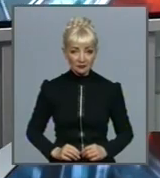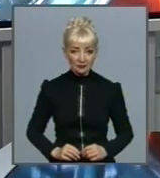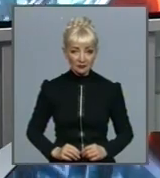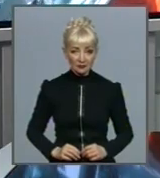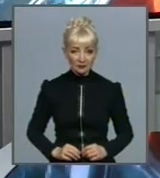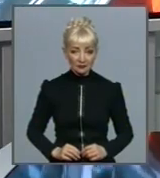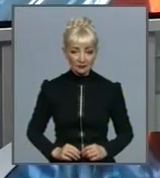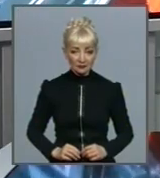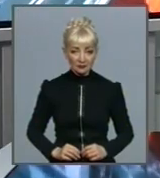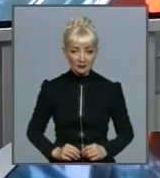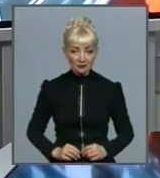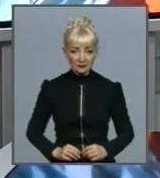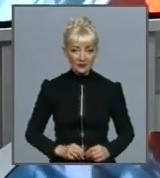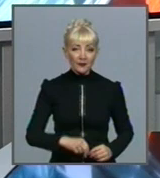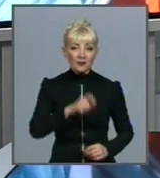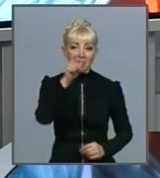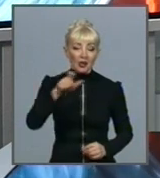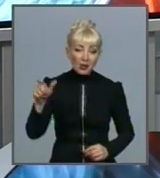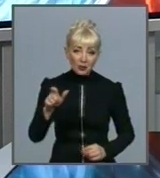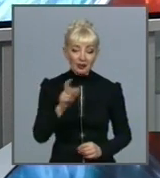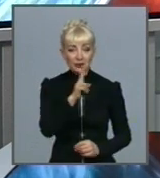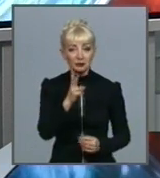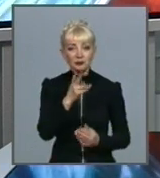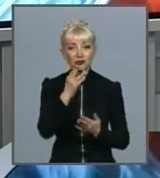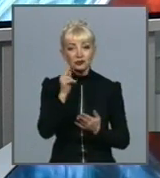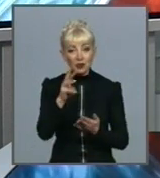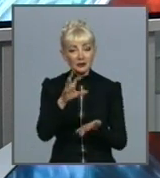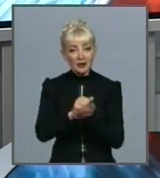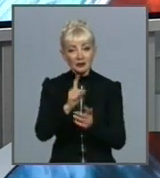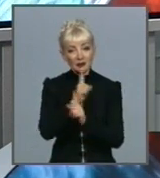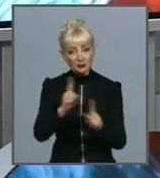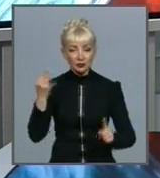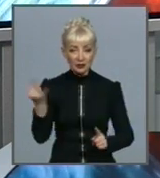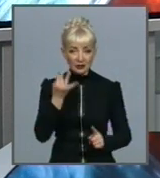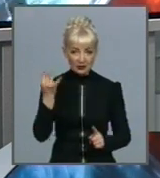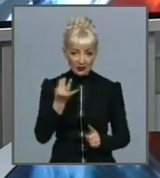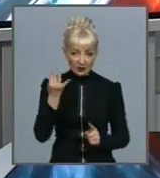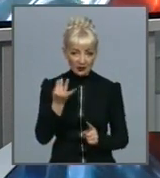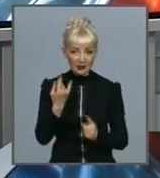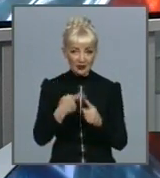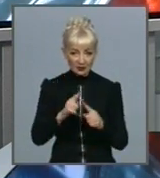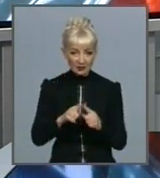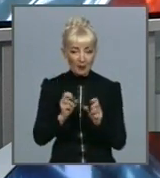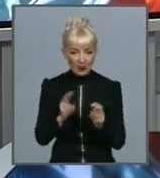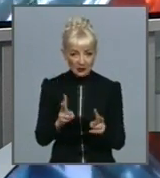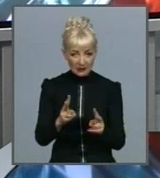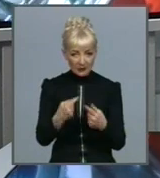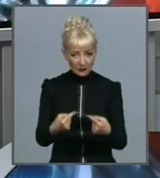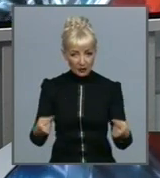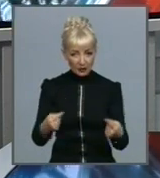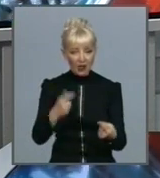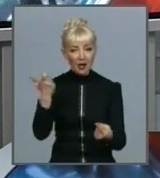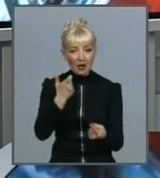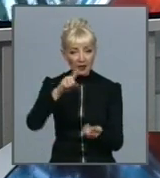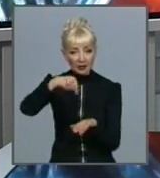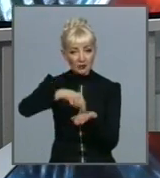Людям, яким є чим зайнятися, скоріше за все, не будуть цікаві небезпечні речовини. Харківський муніципальний центр щороку організує дозвілля